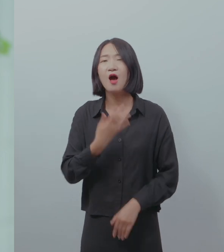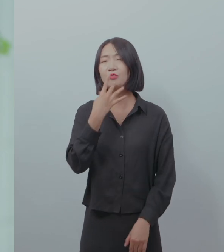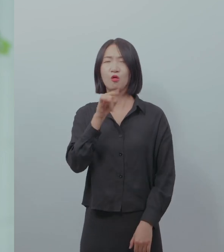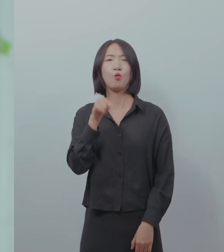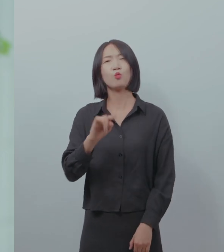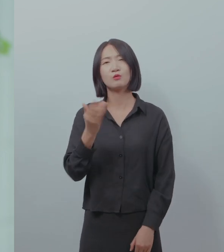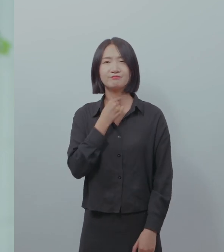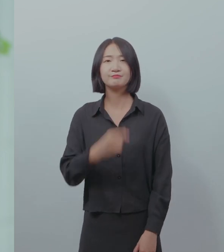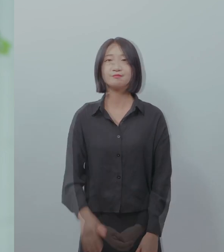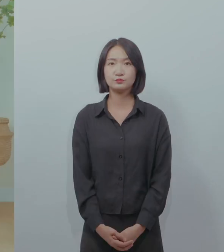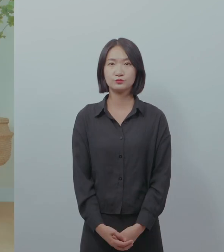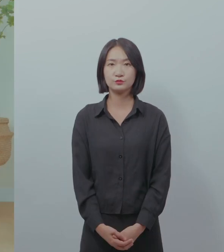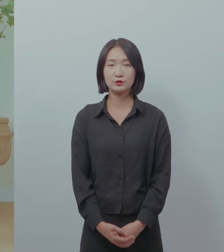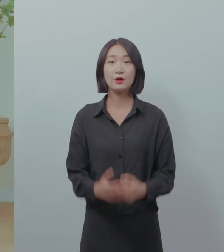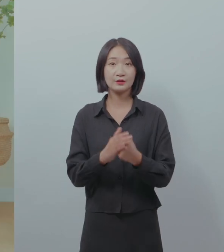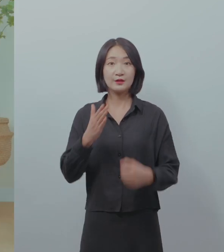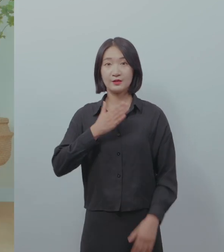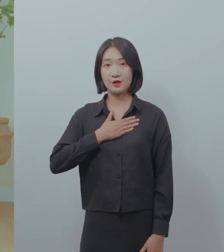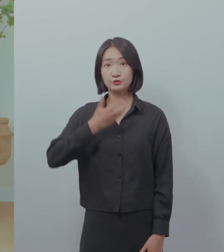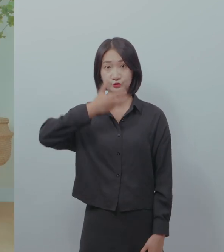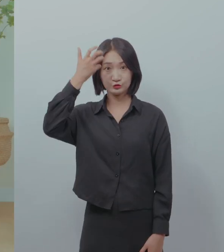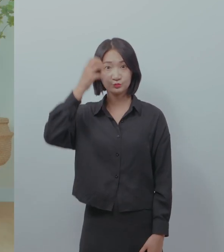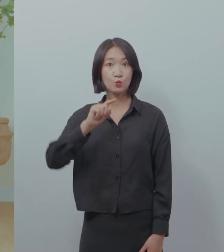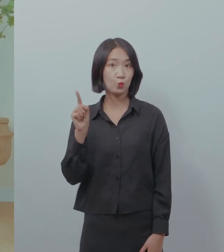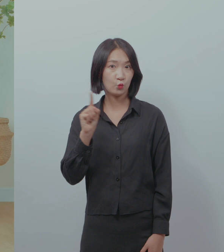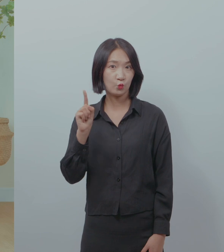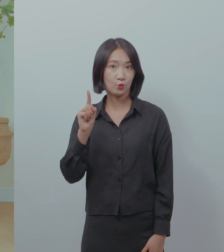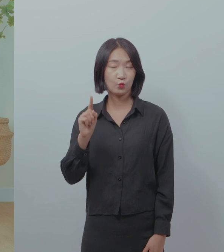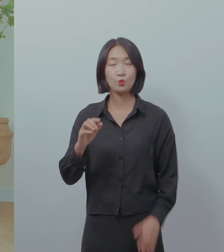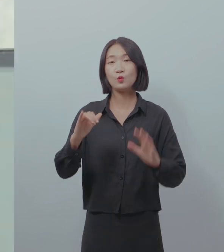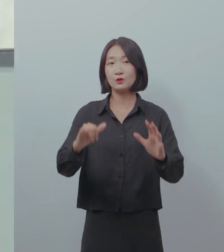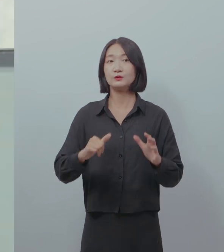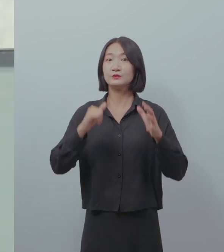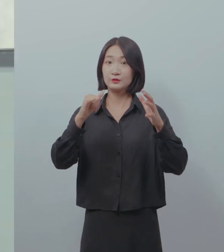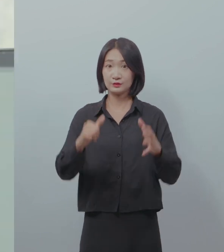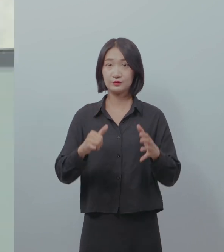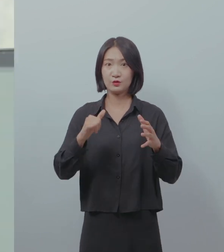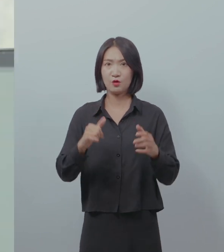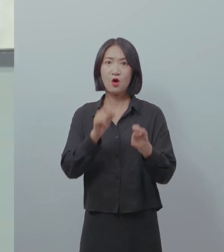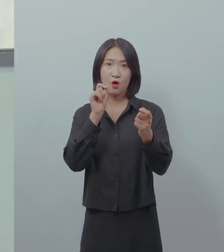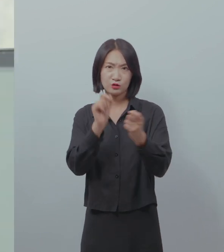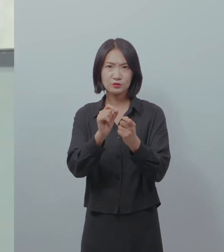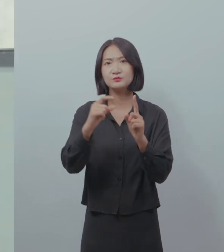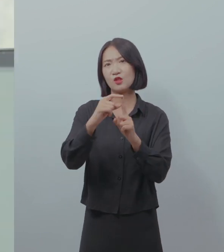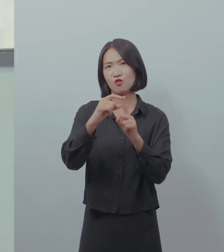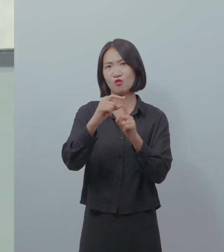당연한 것이 되었으면 좋겠어 그러니까 내 꿈은 세상에서